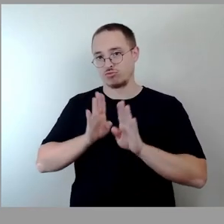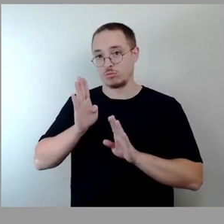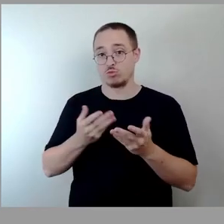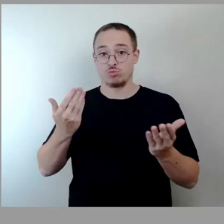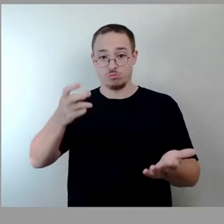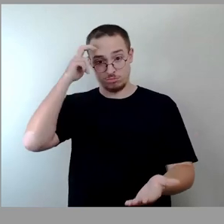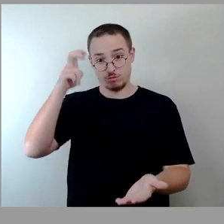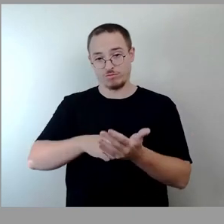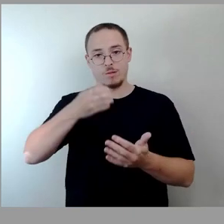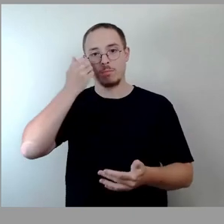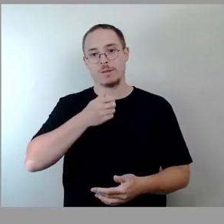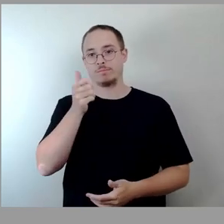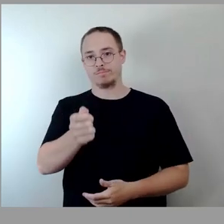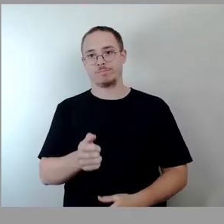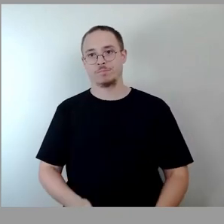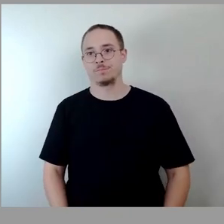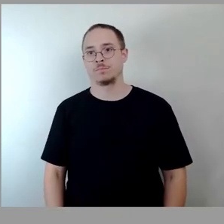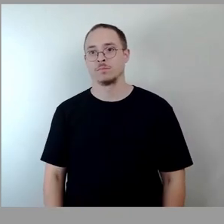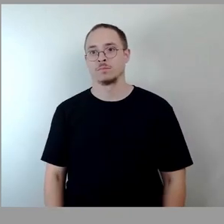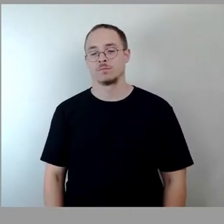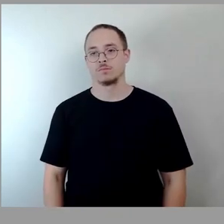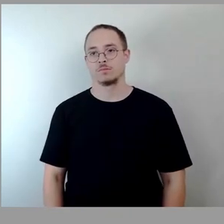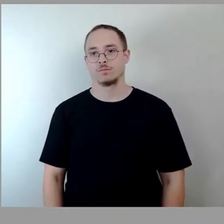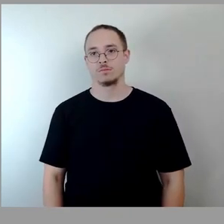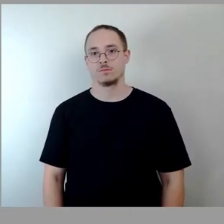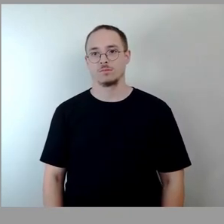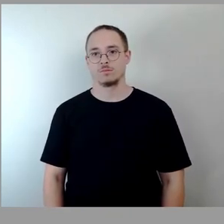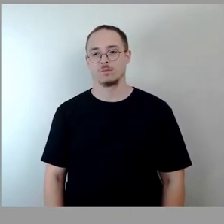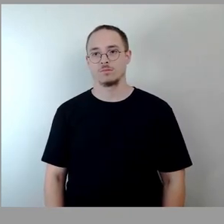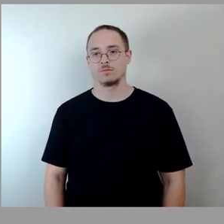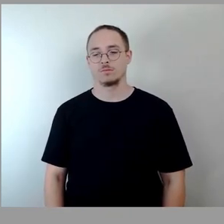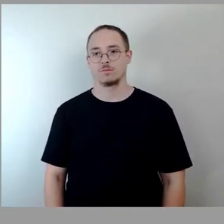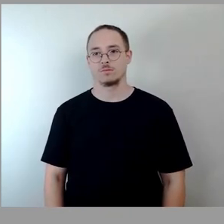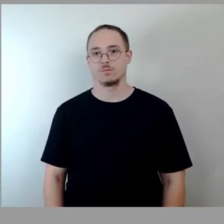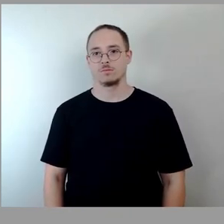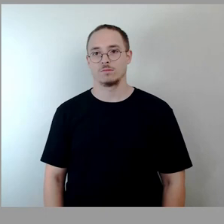dem Ausschussbericht seine Zustimmung geben kann, den bitte ich um das Stimmzeichen.